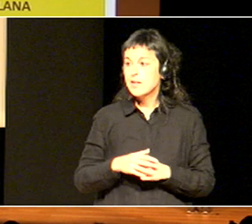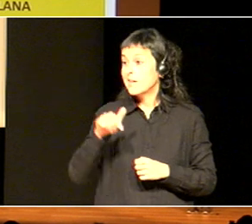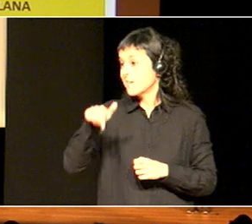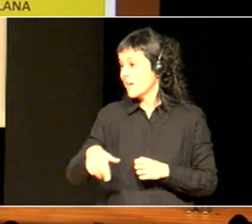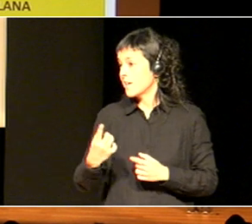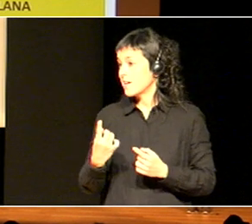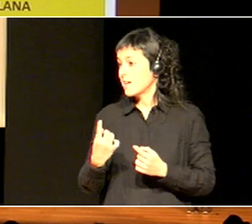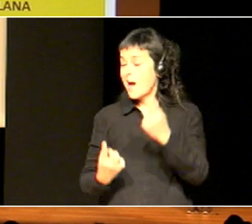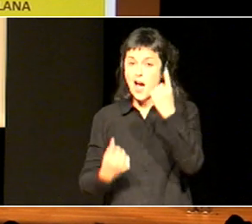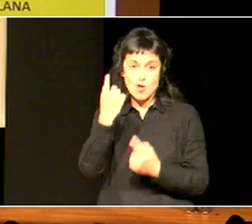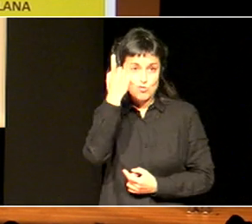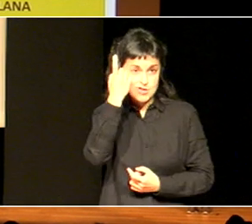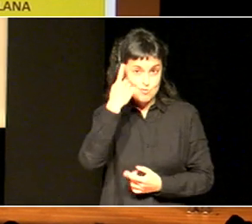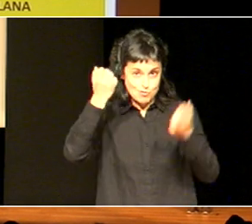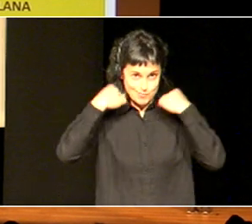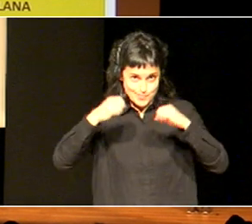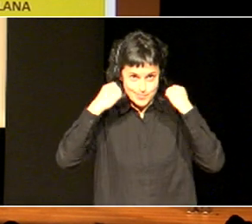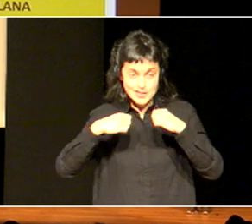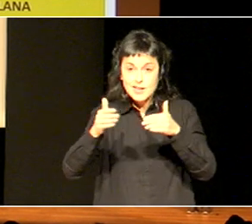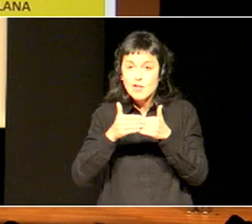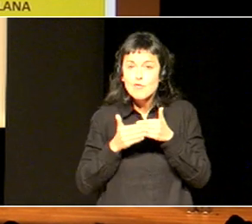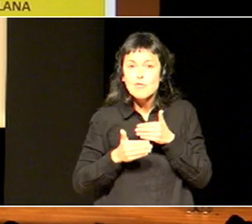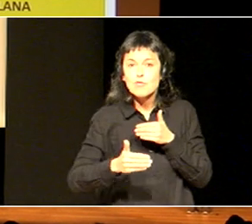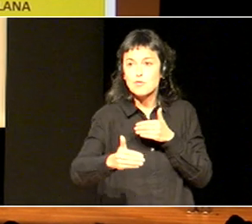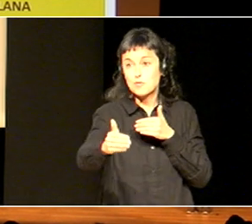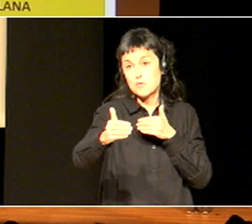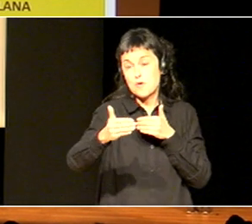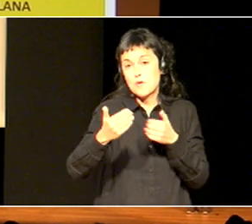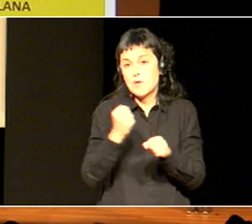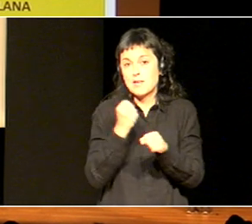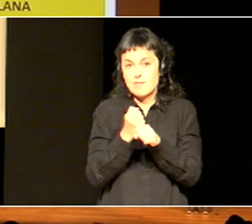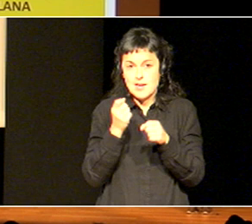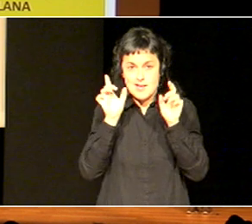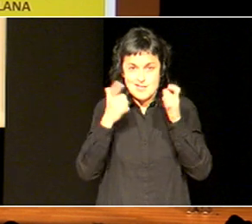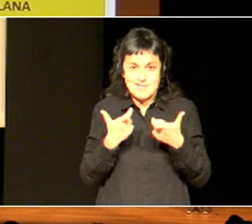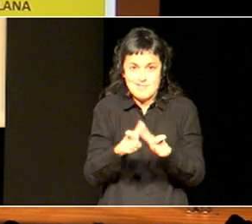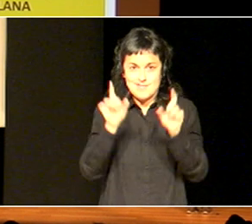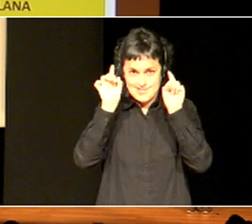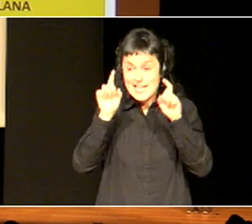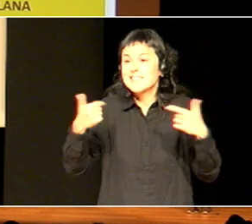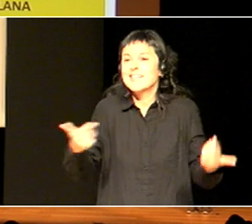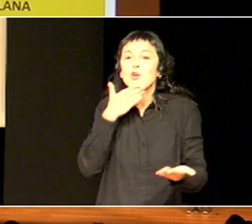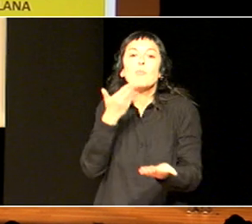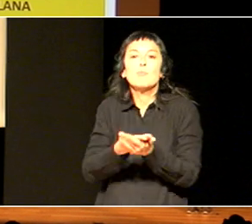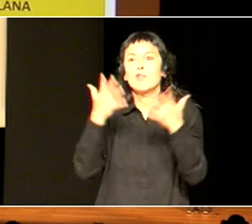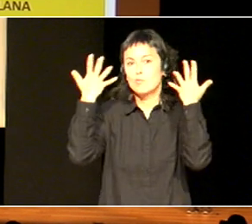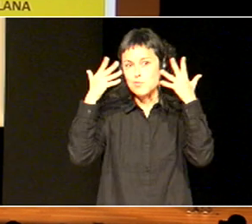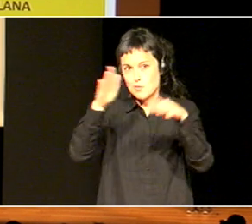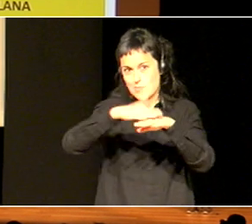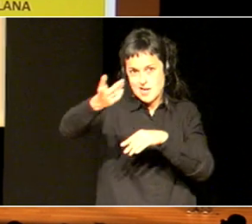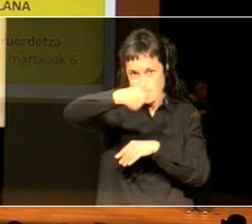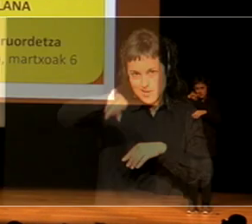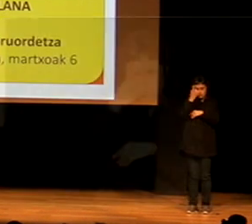praktiketan dauzela, etorkizunean eskuntza ere muan egongo direla, eta nik eskatuko dizuetxalo bero bat, aientzat, bez edes?